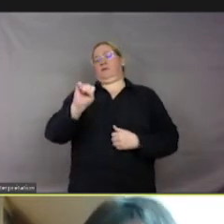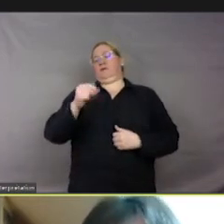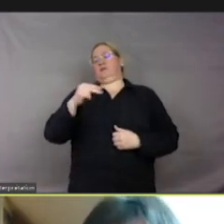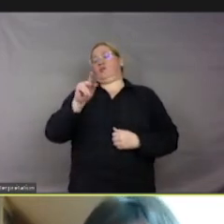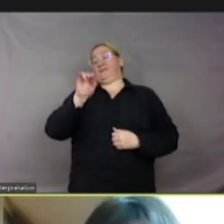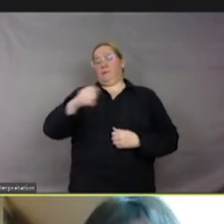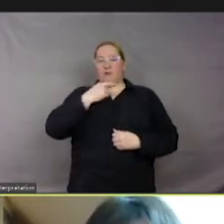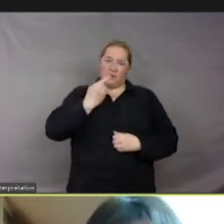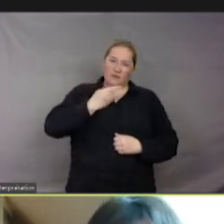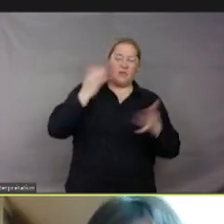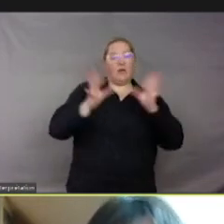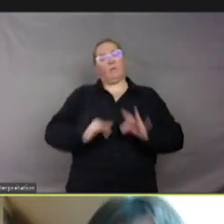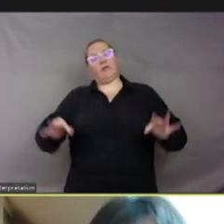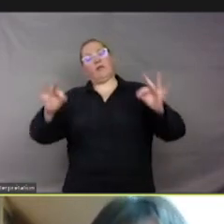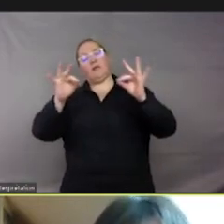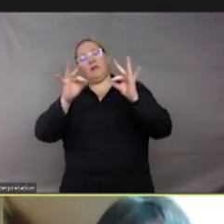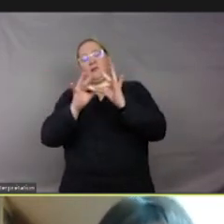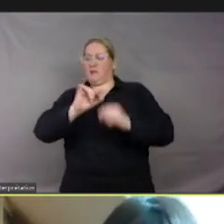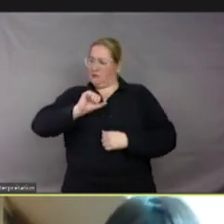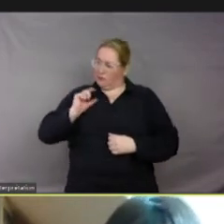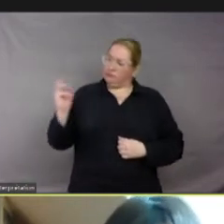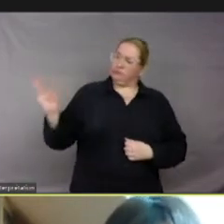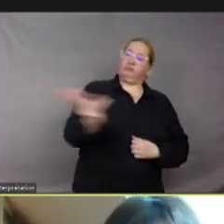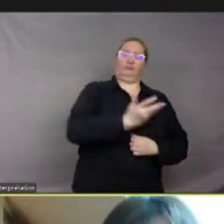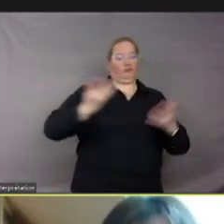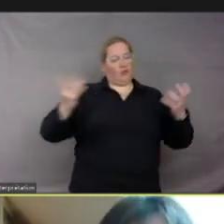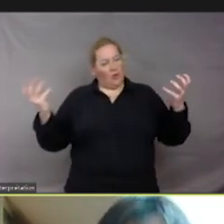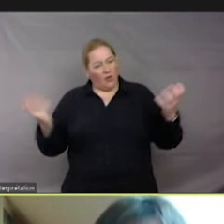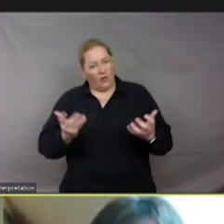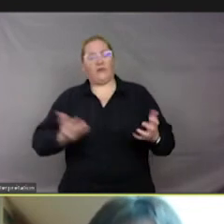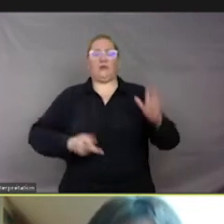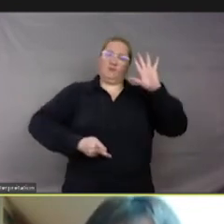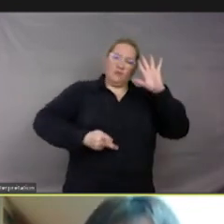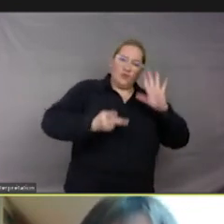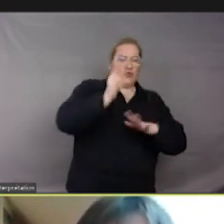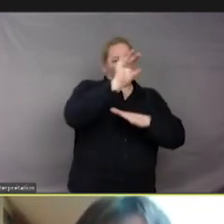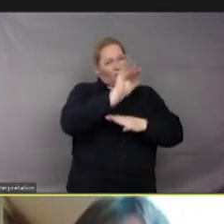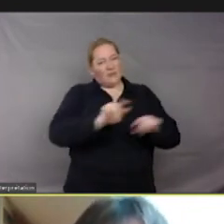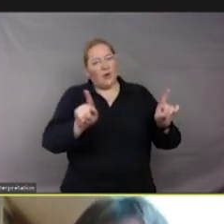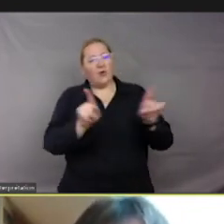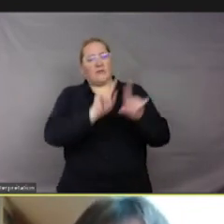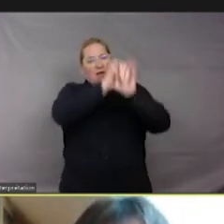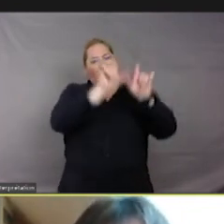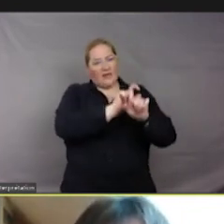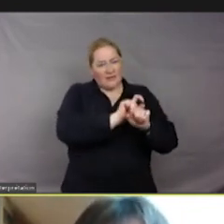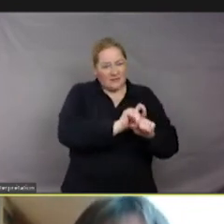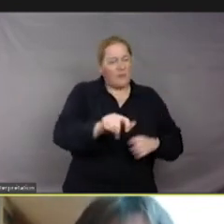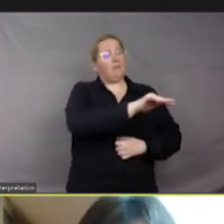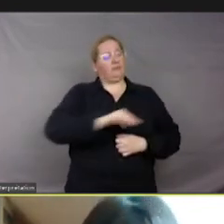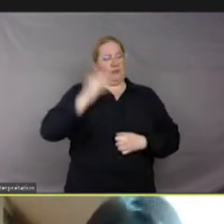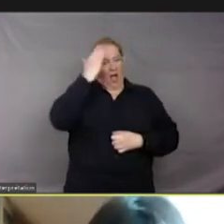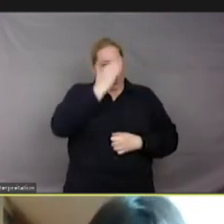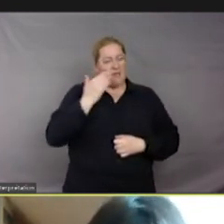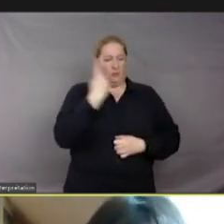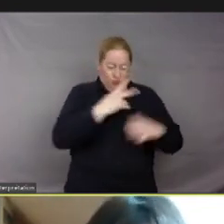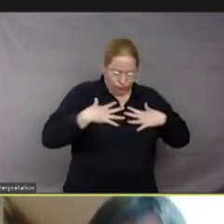contractantes désireuses d'assurer une plus grande protection et un meilleur respect du bien-être des animaux